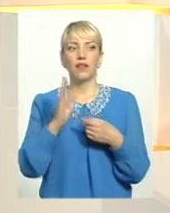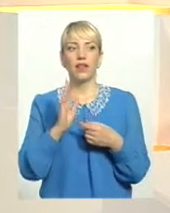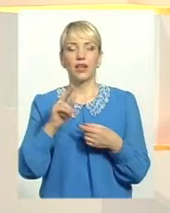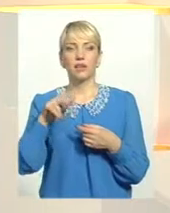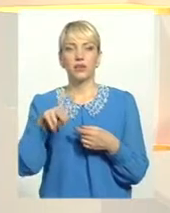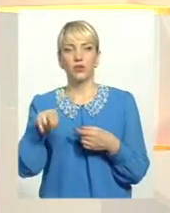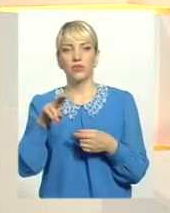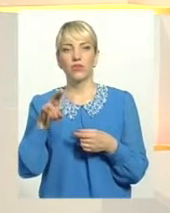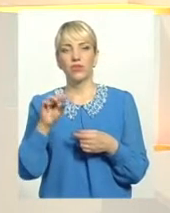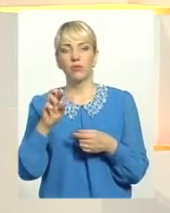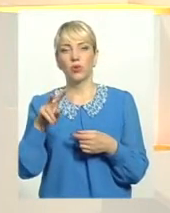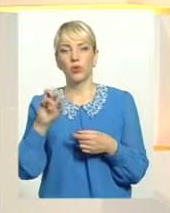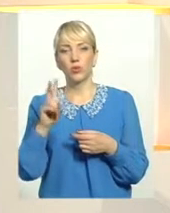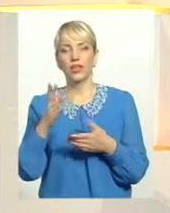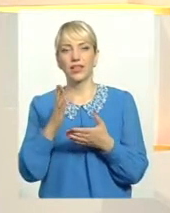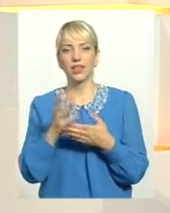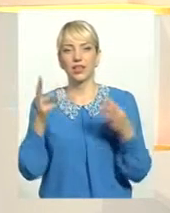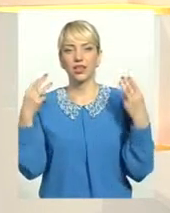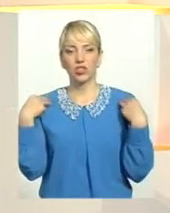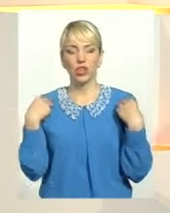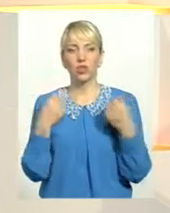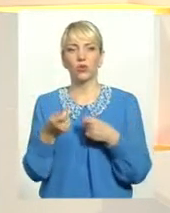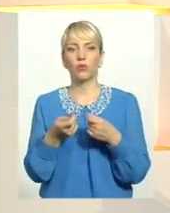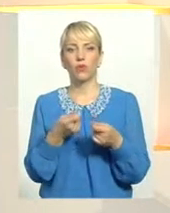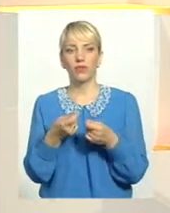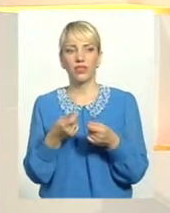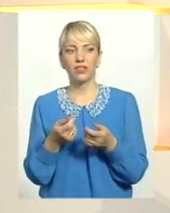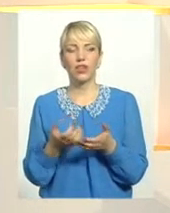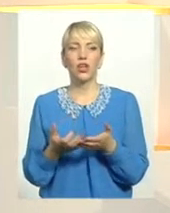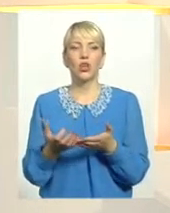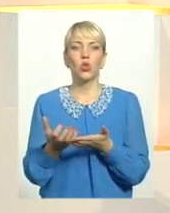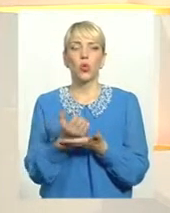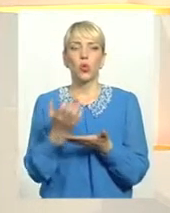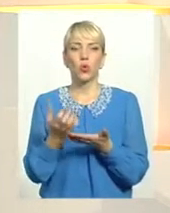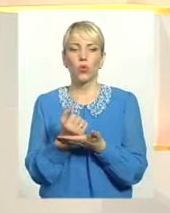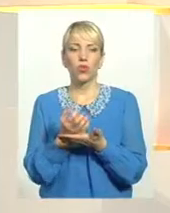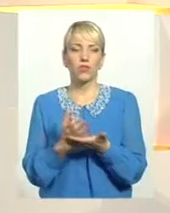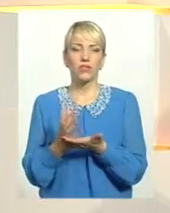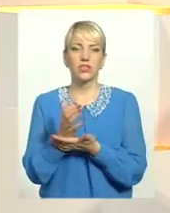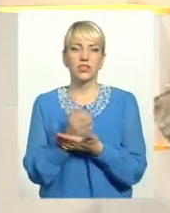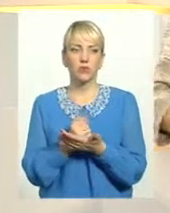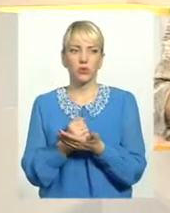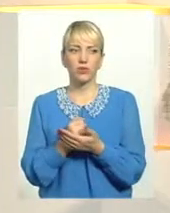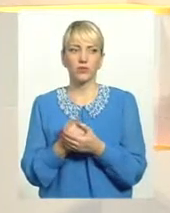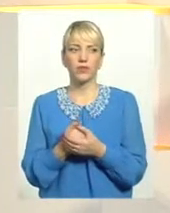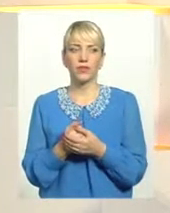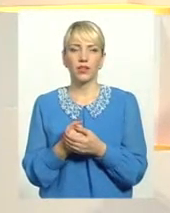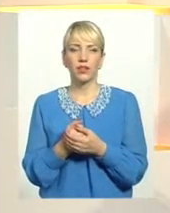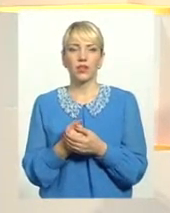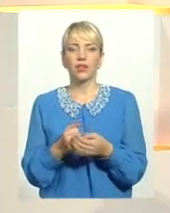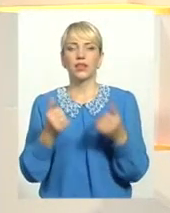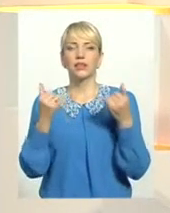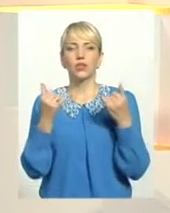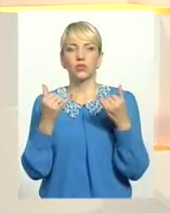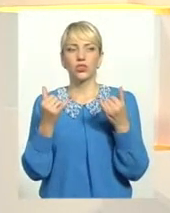Дюблюк, він є начальником управління доходів і зборів фізичних осіб, головного управління фіскальної служби України у Хмельницькій області. На